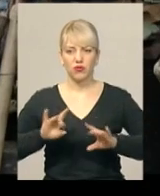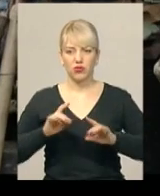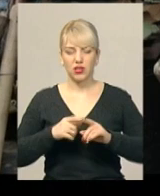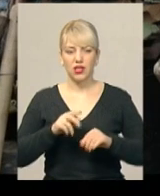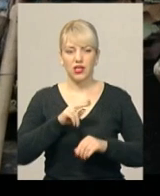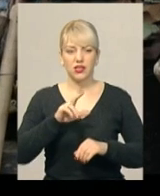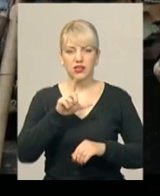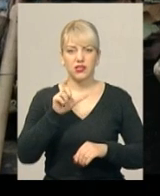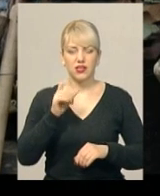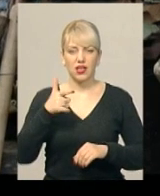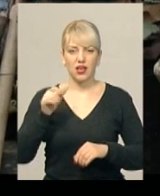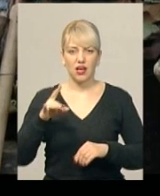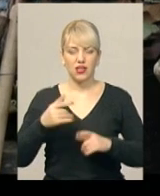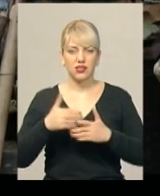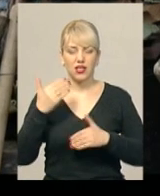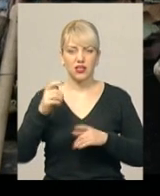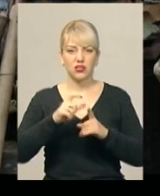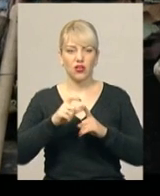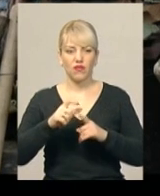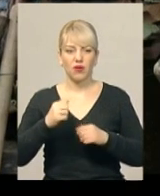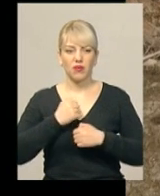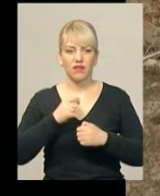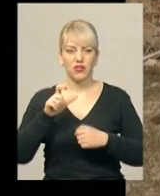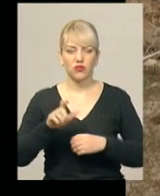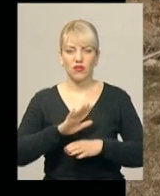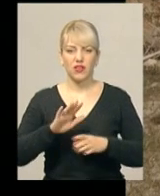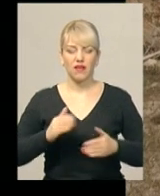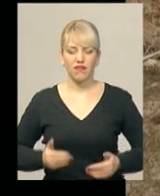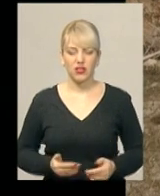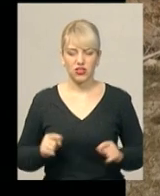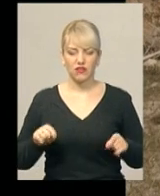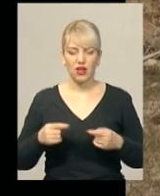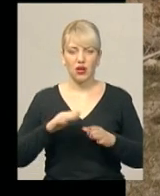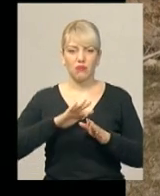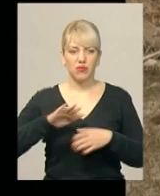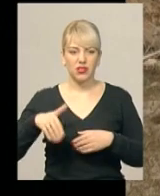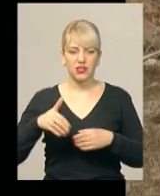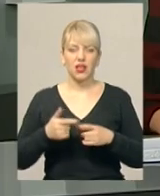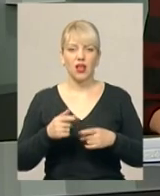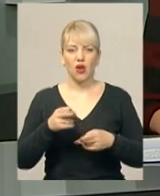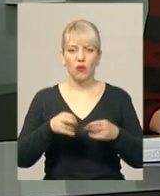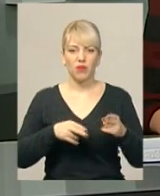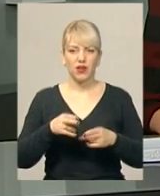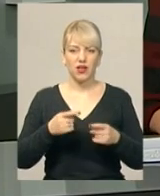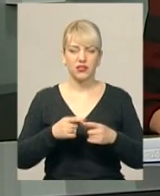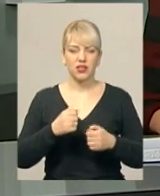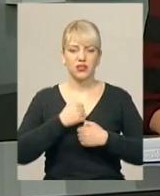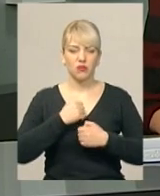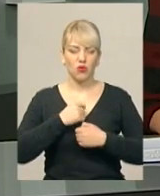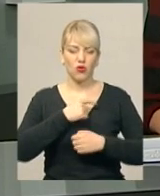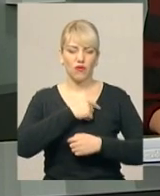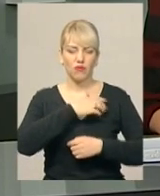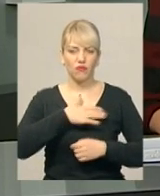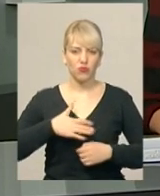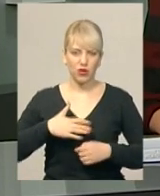Наталія Дзекар. За її словами, військовий не вижив після операції. З бойовим пораненням хірургічне втручання не пов'язане, повідомила Наталія